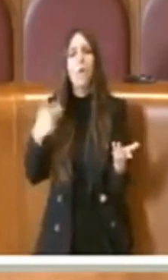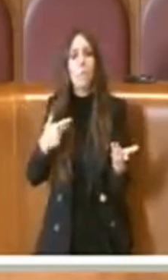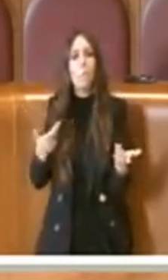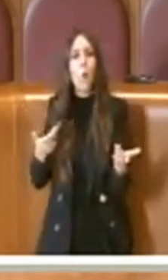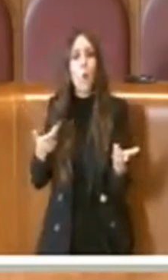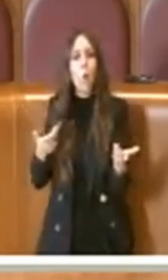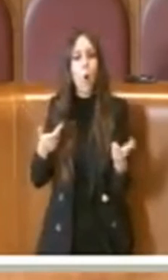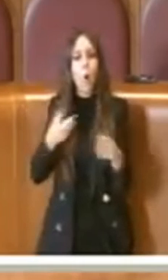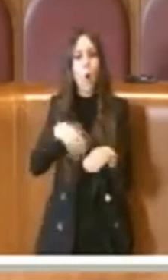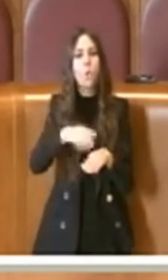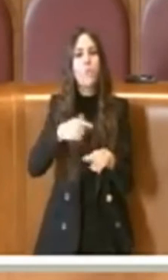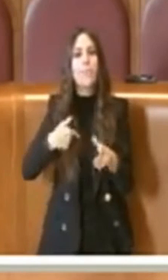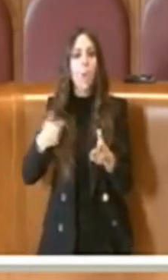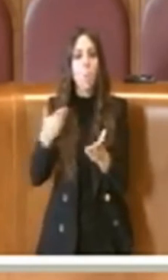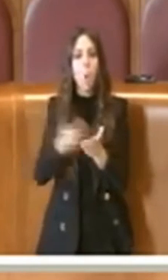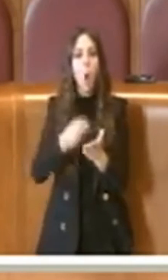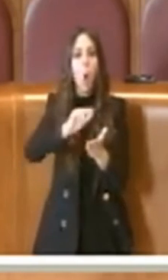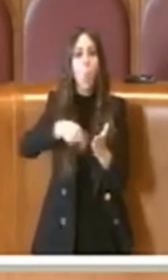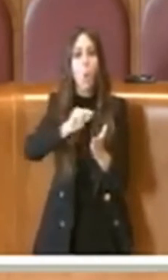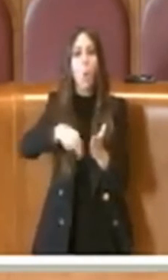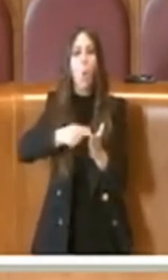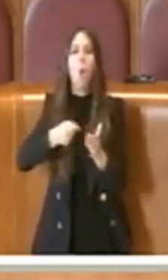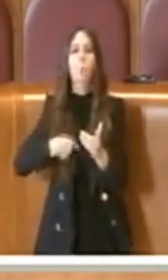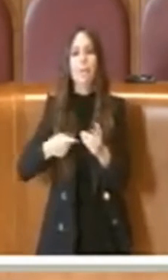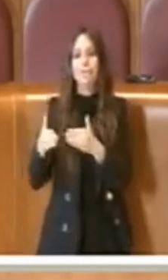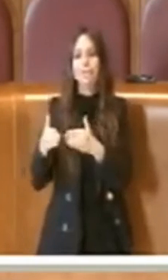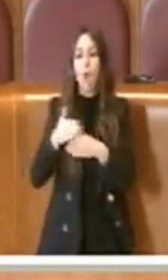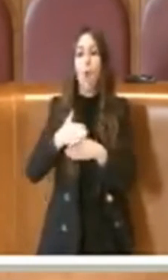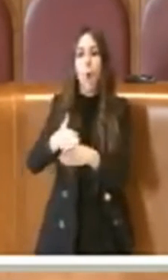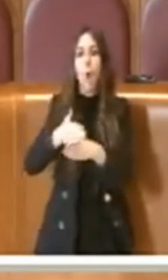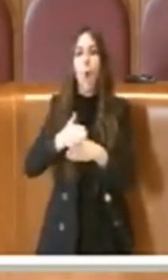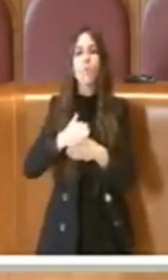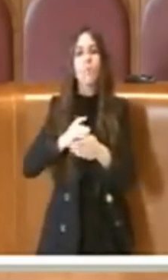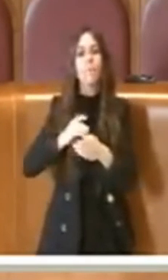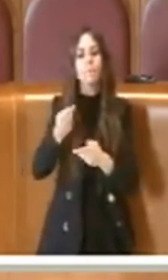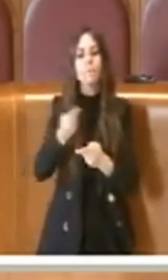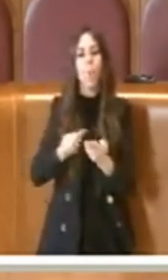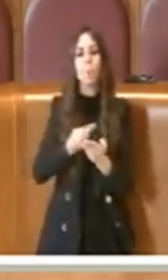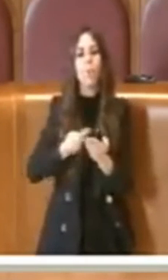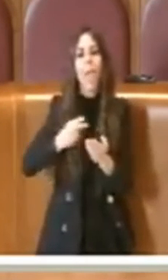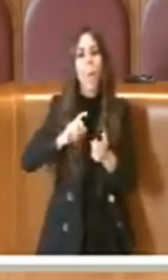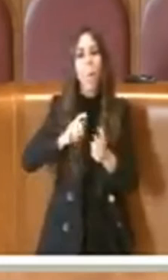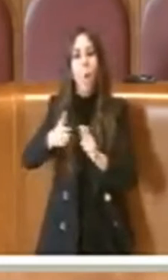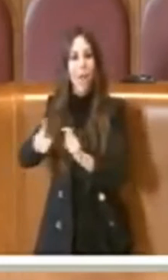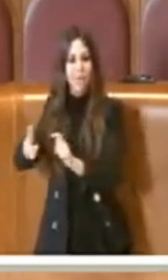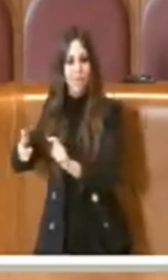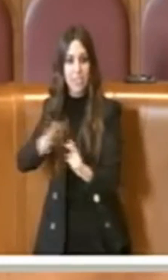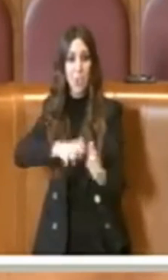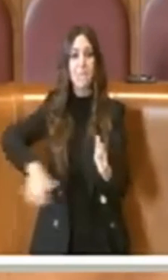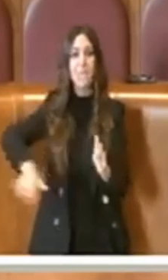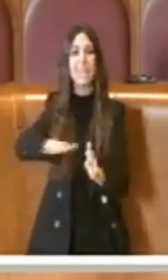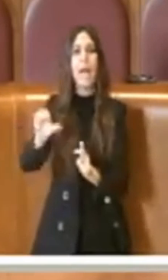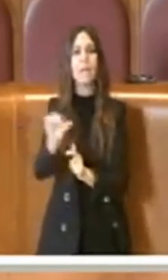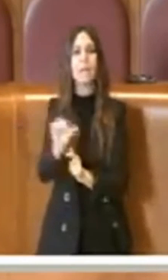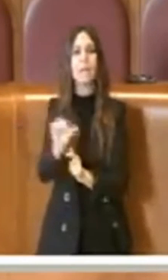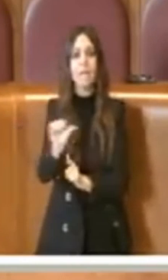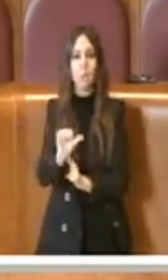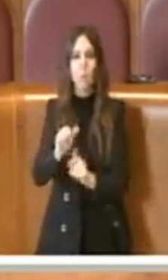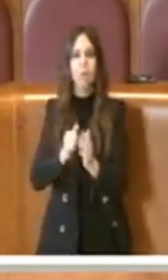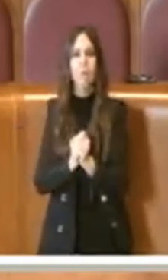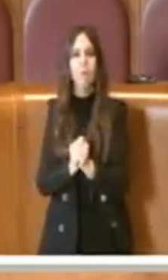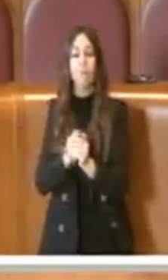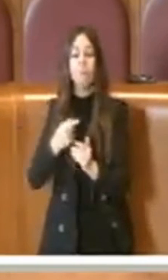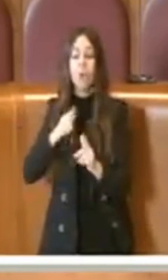per chiedergli di condividere, ad esempio, il progetto di riqualificazione di Piazza Sempione. Quindi, noi stiamo dando molte risorse, molte di più